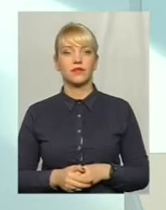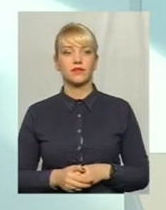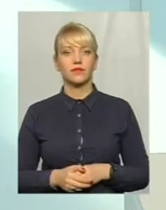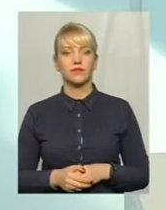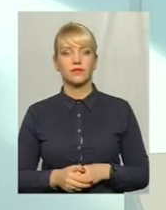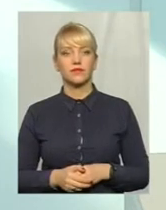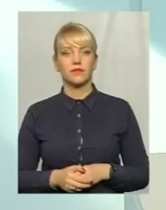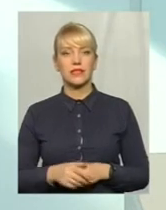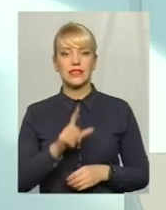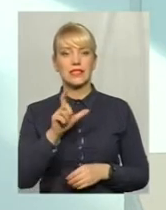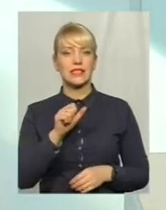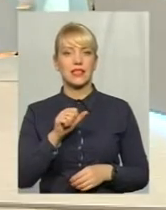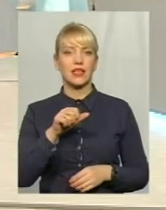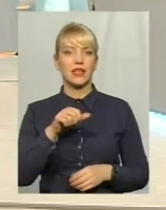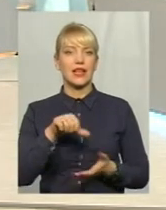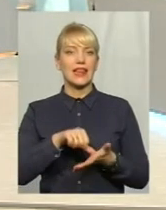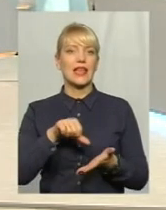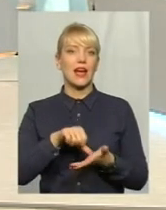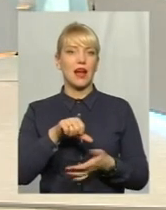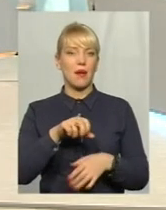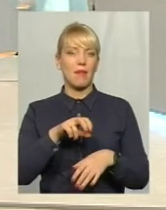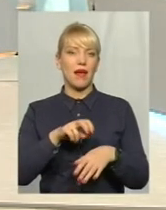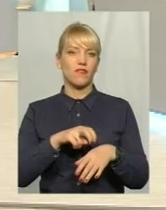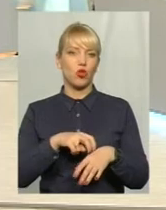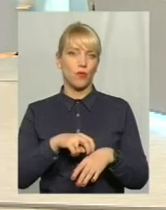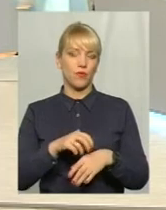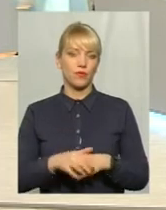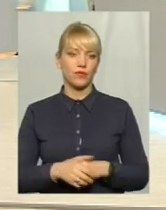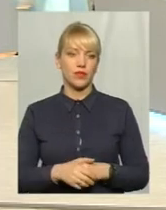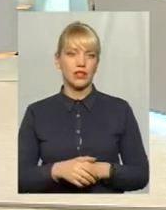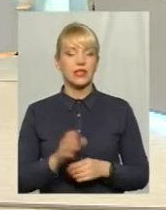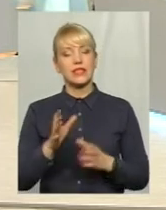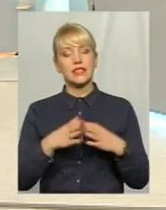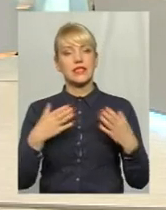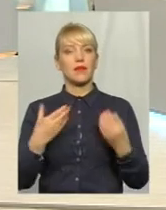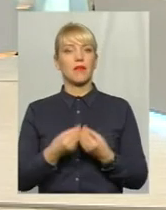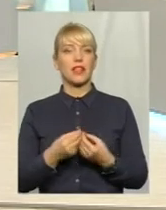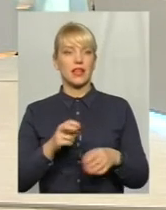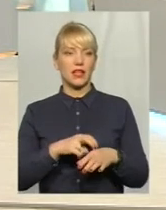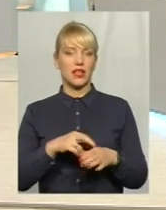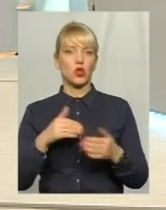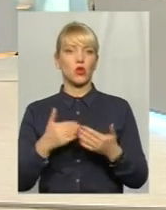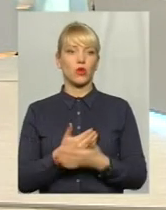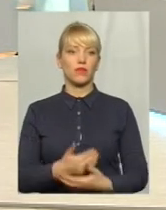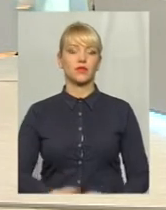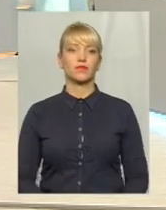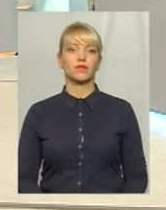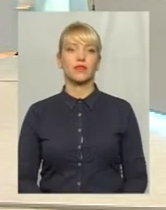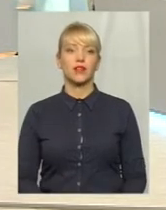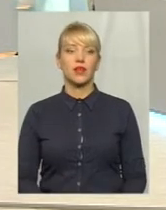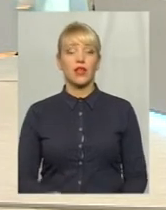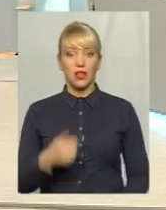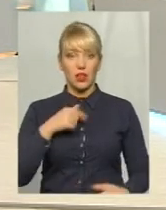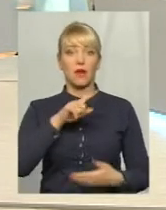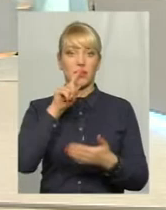з терапевтом, сімейним лікарем, новим, новим? Ми почули ваше питання. Я питання зрозумів,